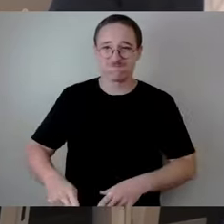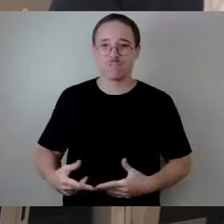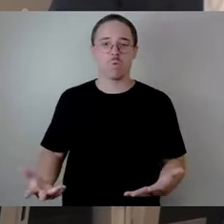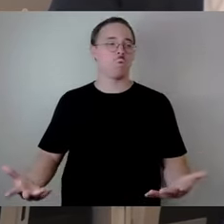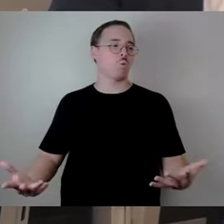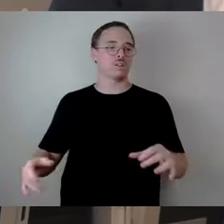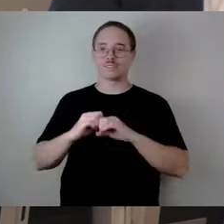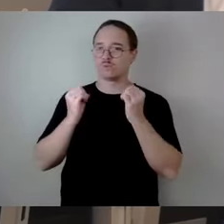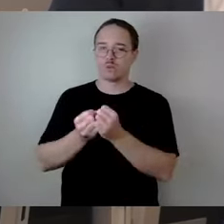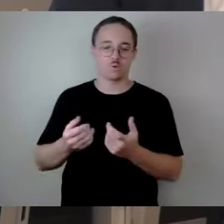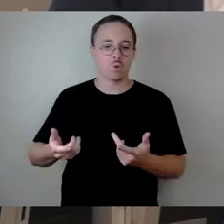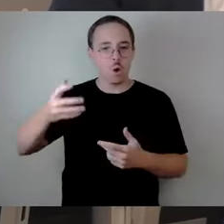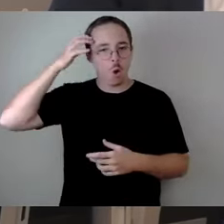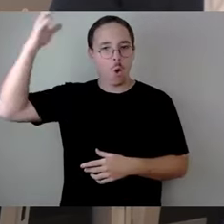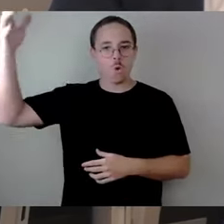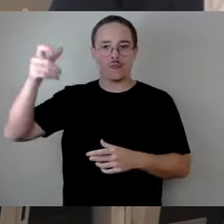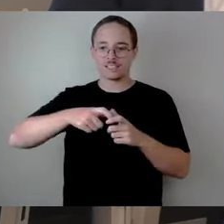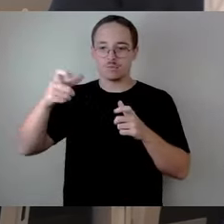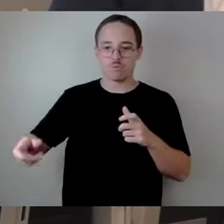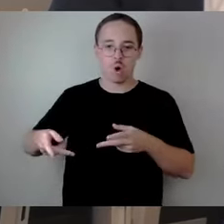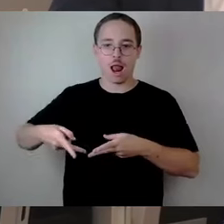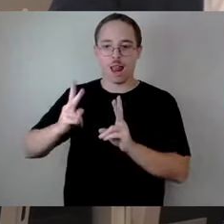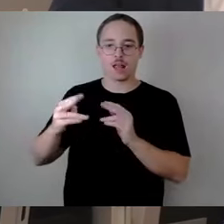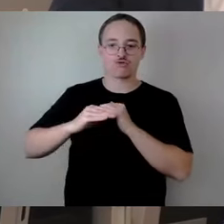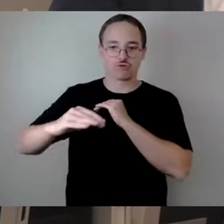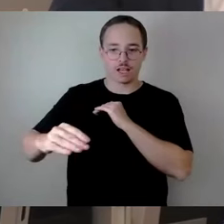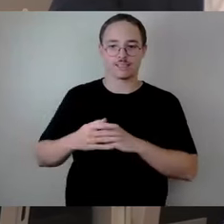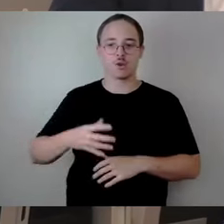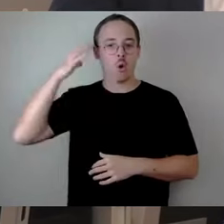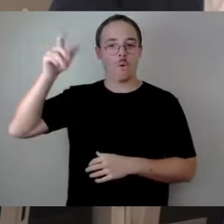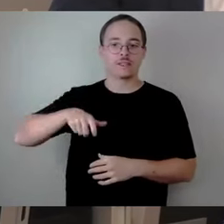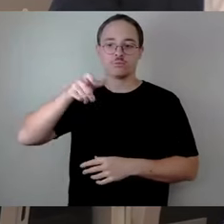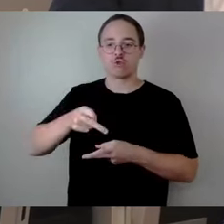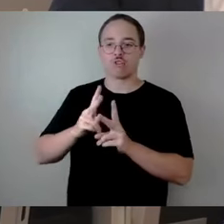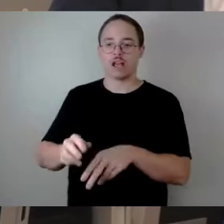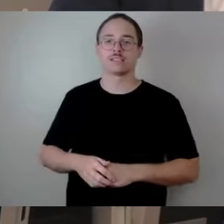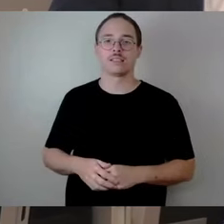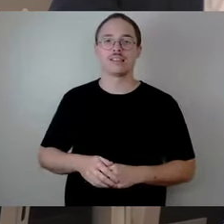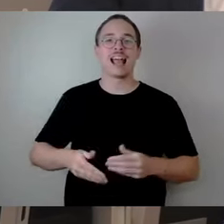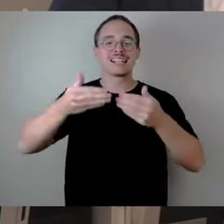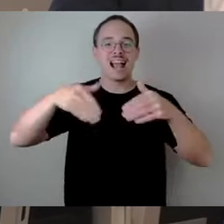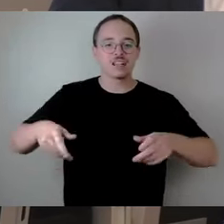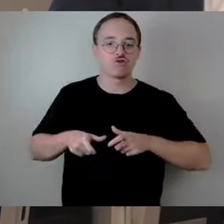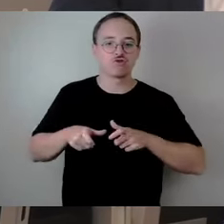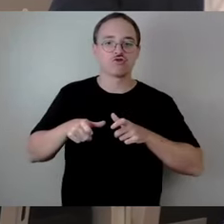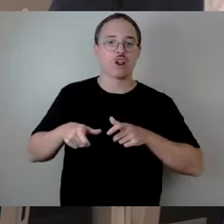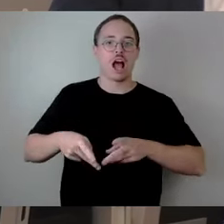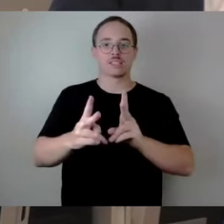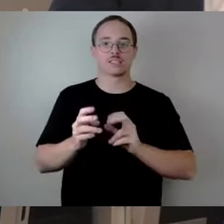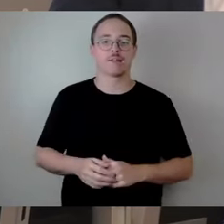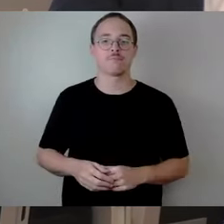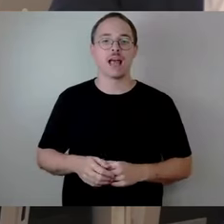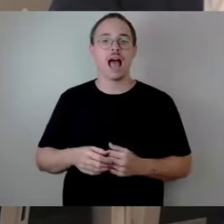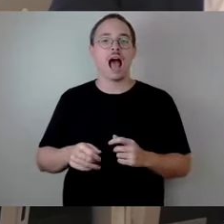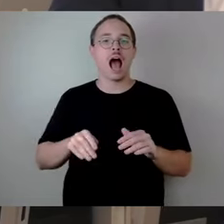Landstraße, Königsbrücker Straße, Grenzstraße, die Autobahnabfahrt Dresdner Flughafen, wo jeden Morgen ein Riesenstau